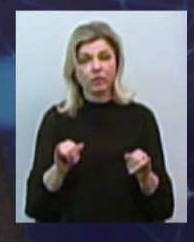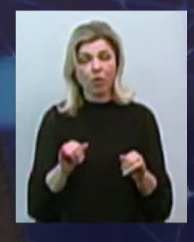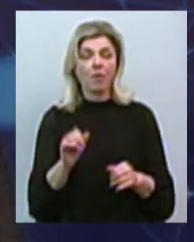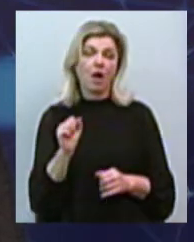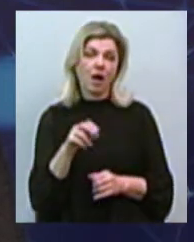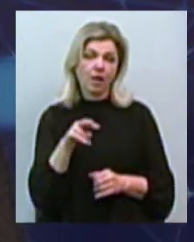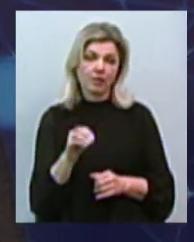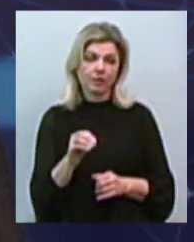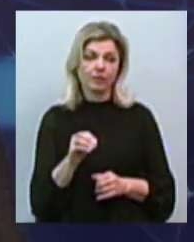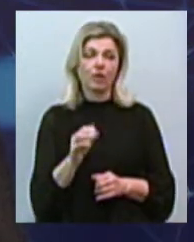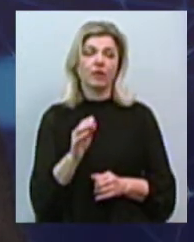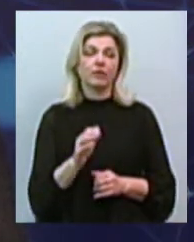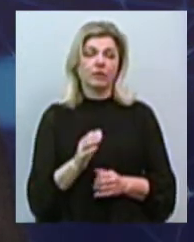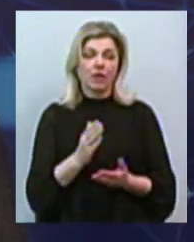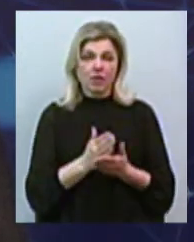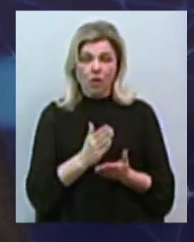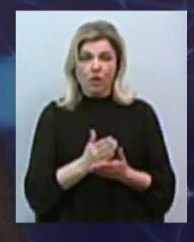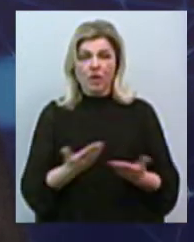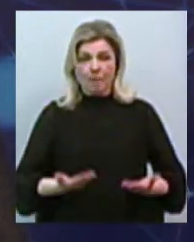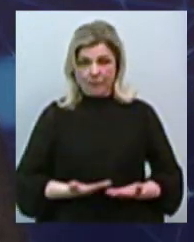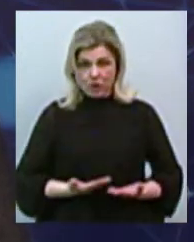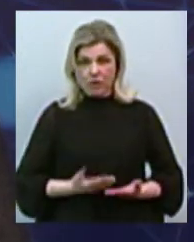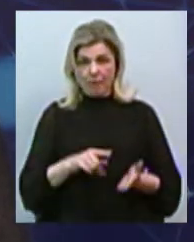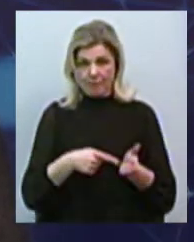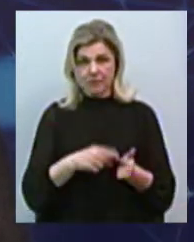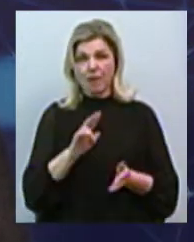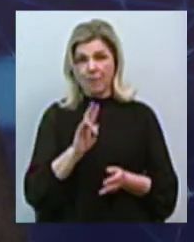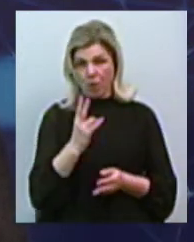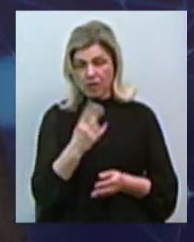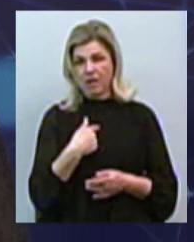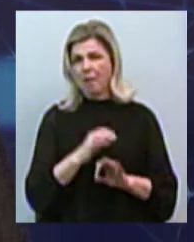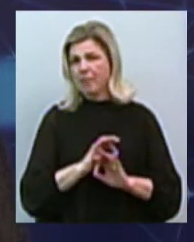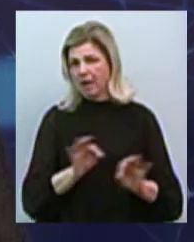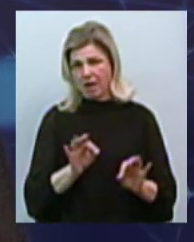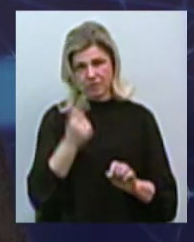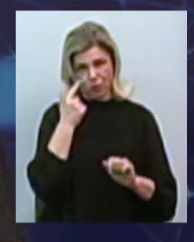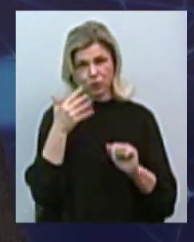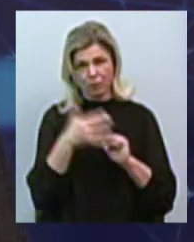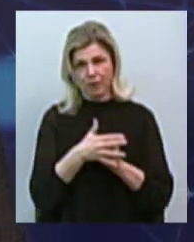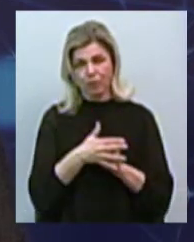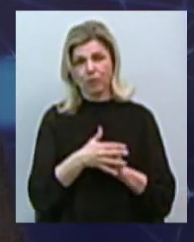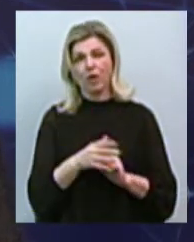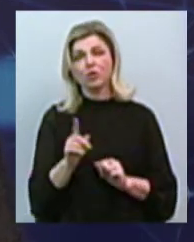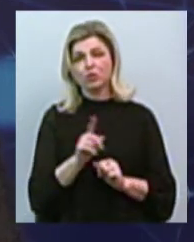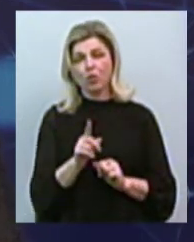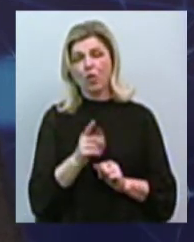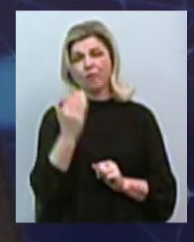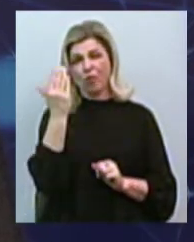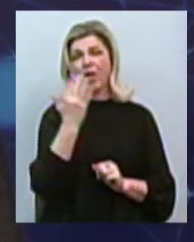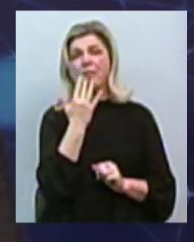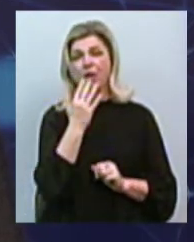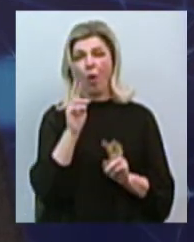будучи мешканцем міста Миколаєва, я прекрасно розумію, що катарська кампанія,